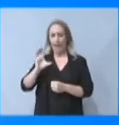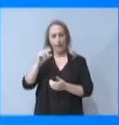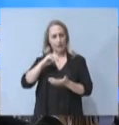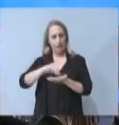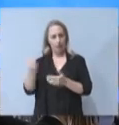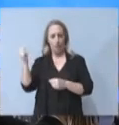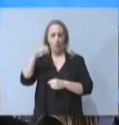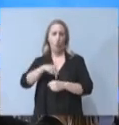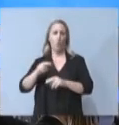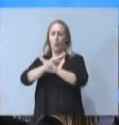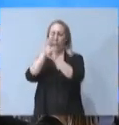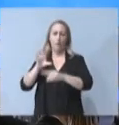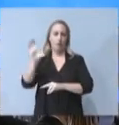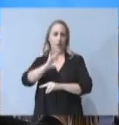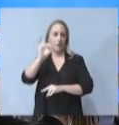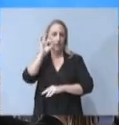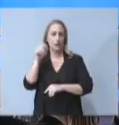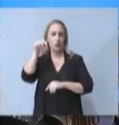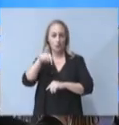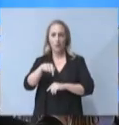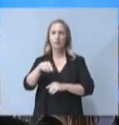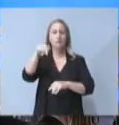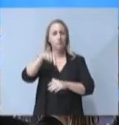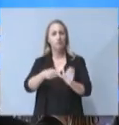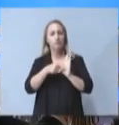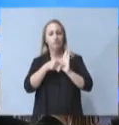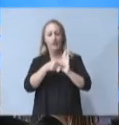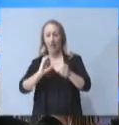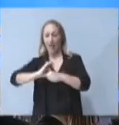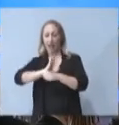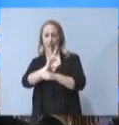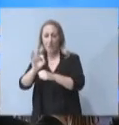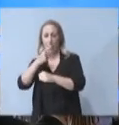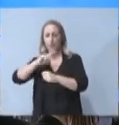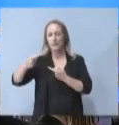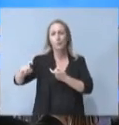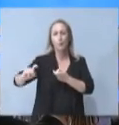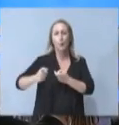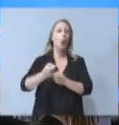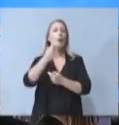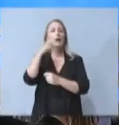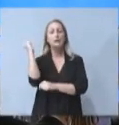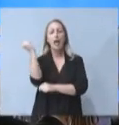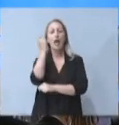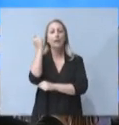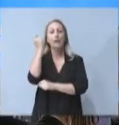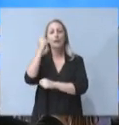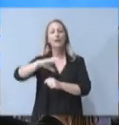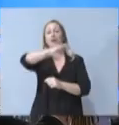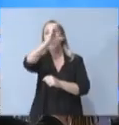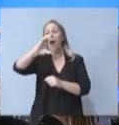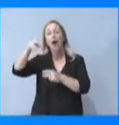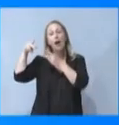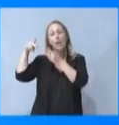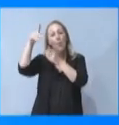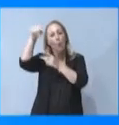εθνικό σχέδιο δράσης για την ΟΛΕΑ με τέσσερις κατευθύνσεις. Ισότητα στις ευκαιρίες εξωστρέφει ανοιχτή πρόσβαση στη γνώση και